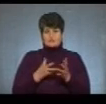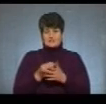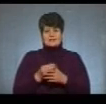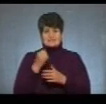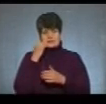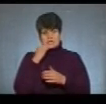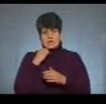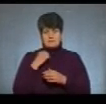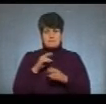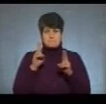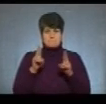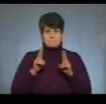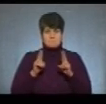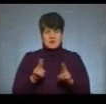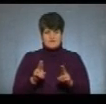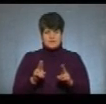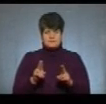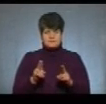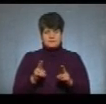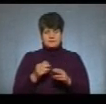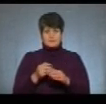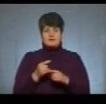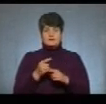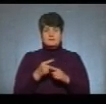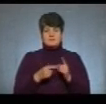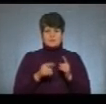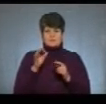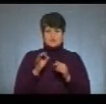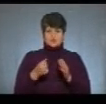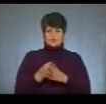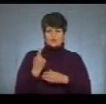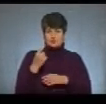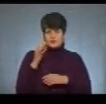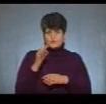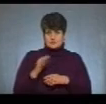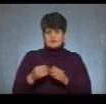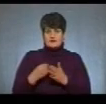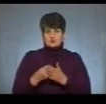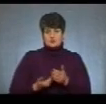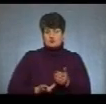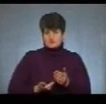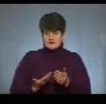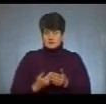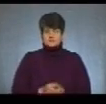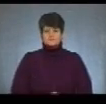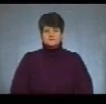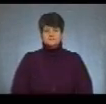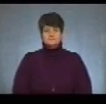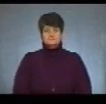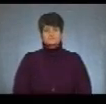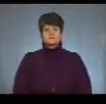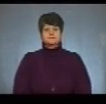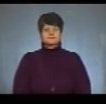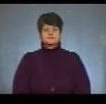правилами, каже адвокат Роман Марченко, тобто від пів відсотка до одного відсотка від вартості проживання. Інна Мельний, Палентин Блях,